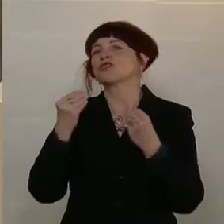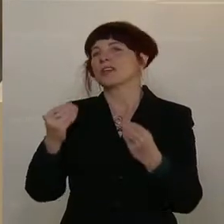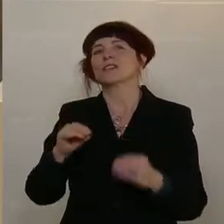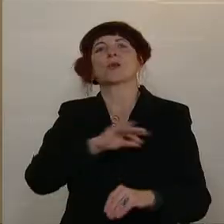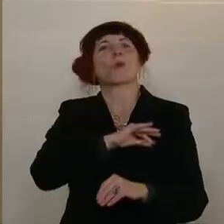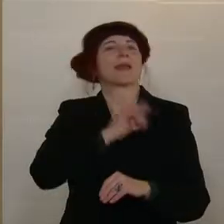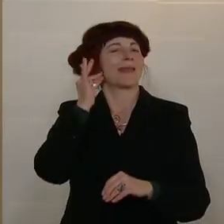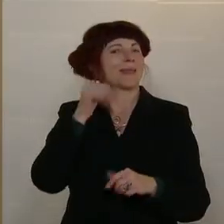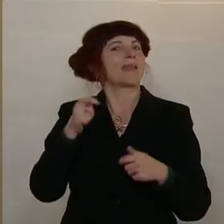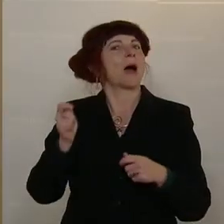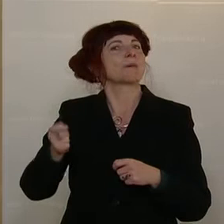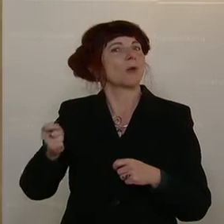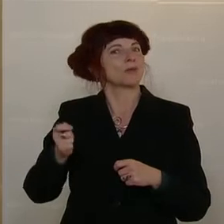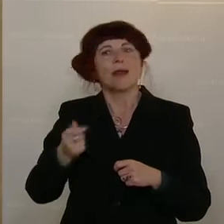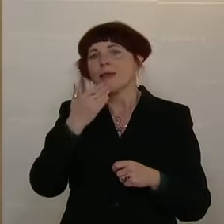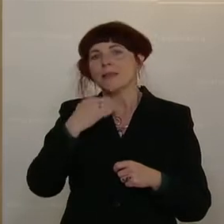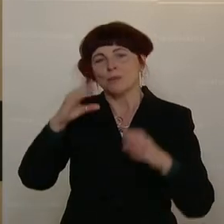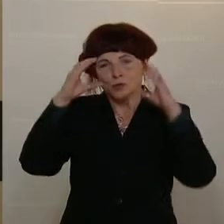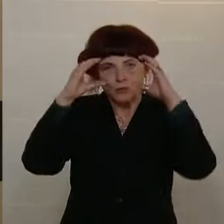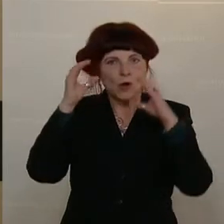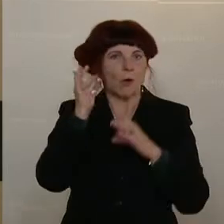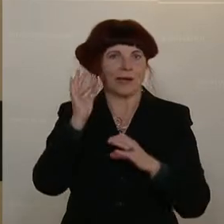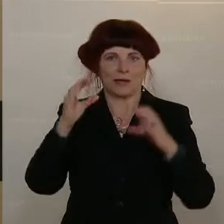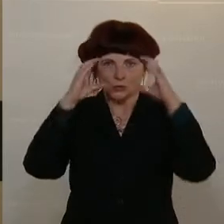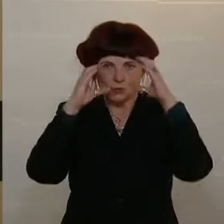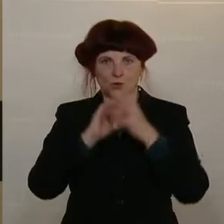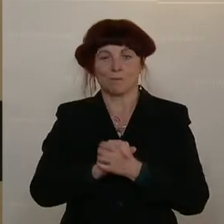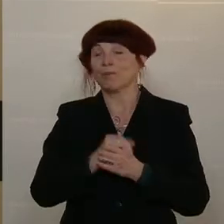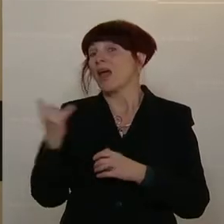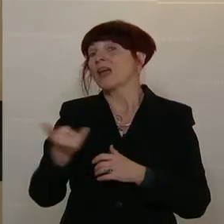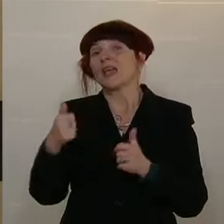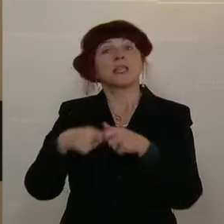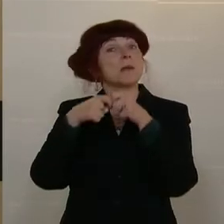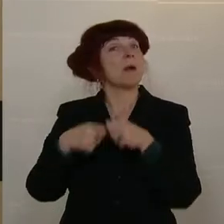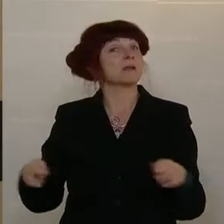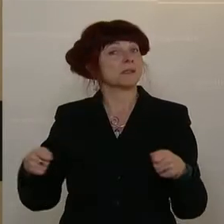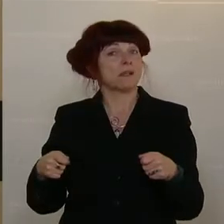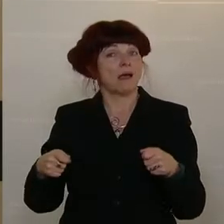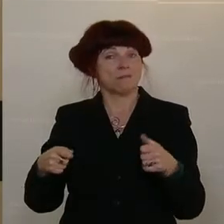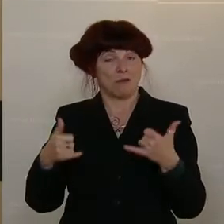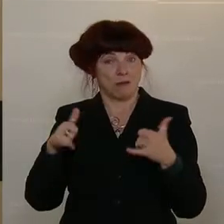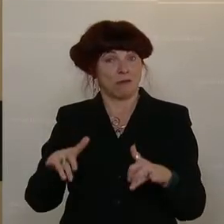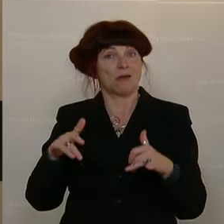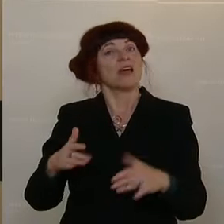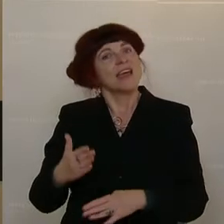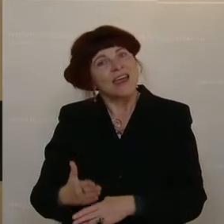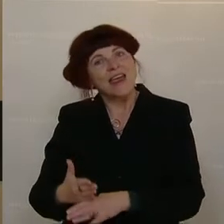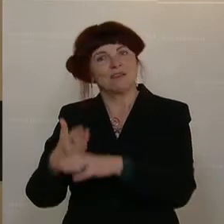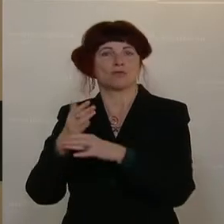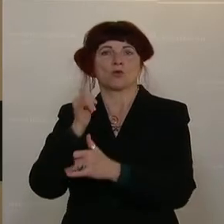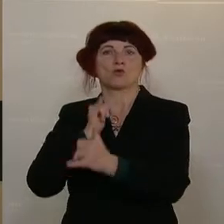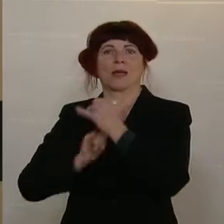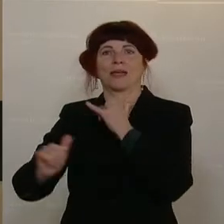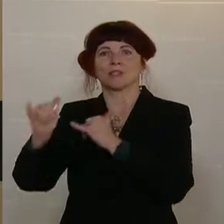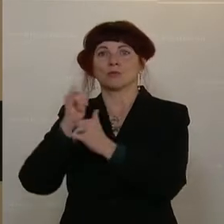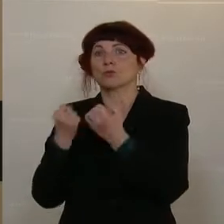Abgeordnete, werte Zuseherinnen und Zuseher. Jede Maßnahme, die die prekäre Lage des Tourismus und vor allem